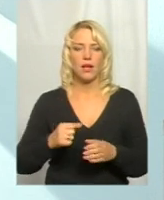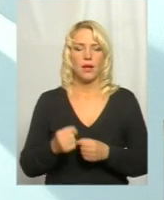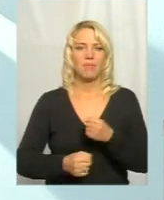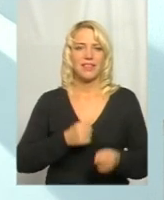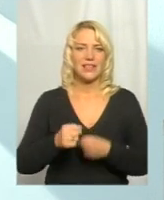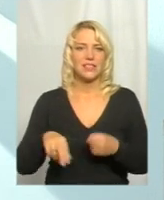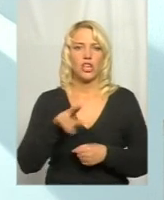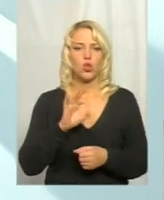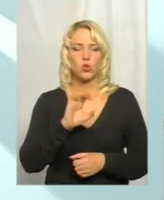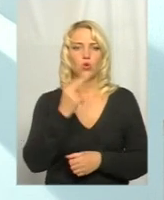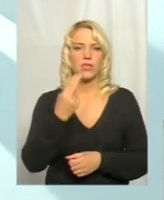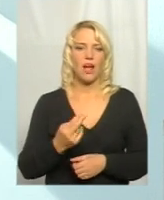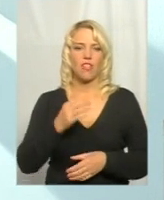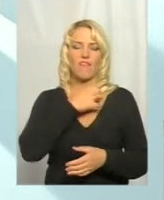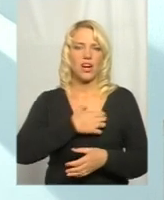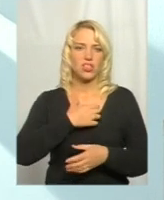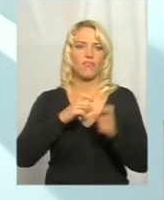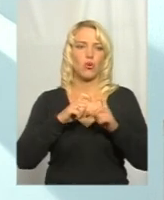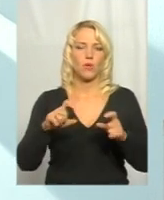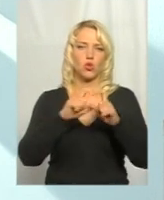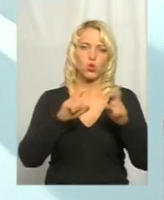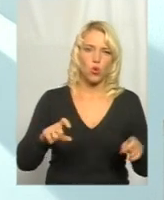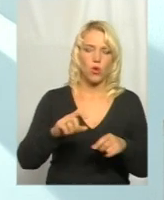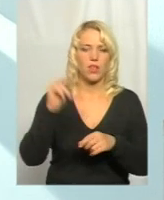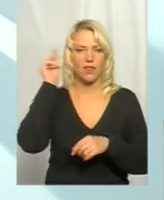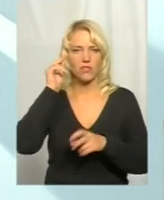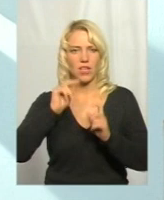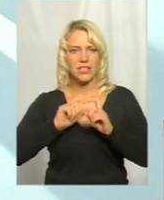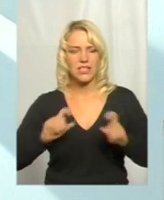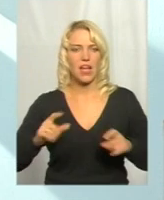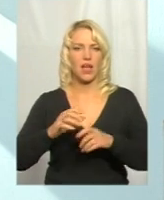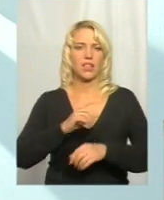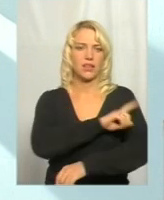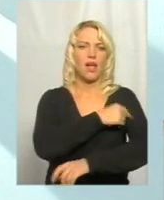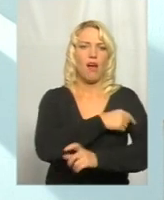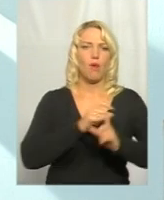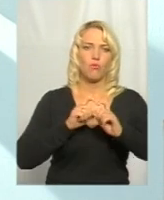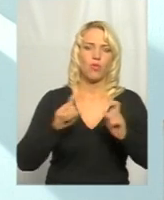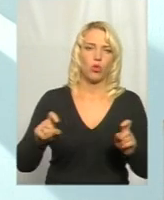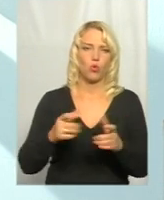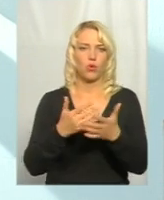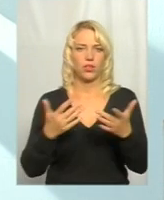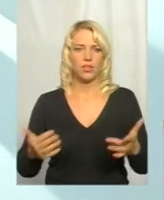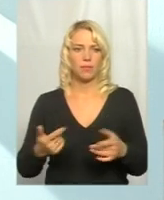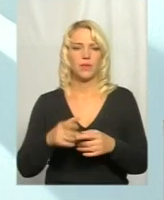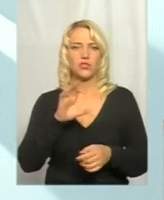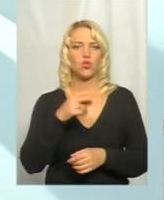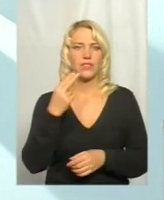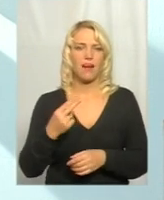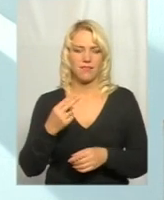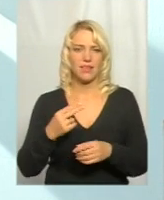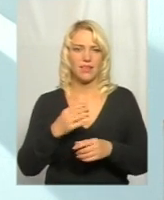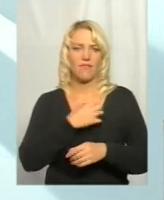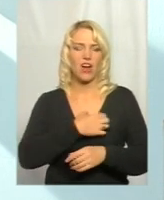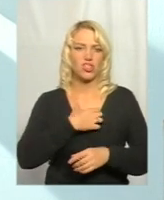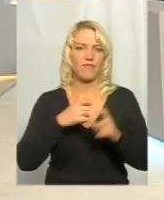важливих об'єктів. Це шкіл, дошкільних навчальних закладів, амбулаторій, лікарень, таких соціально важливих об'єктів.